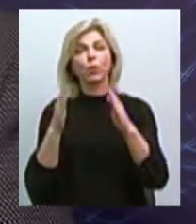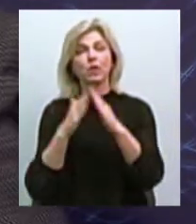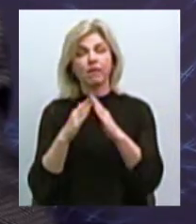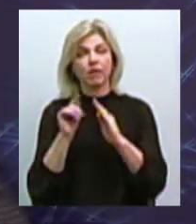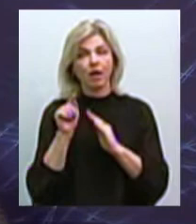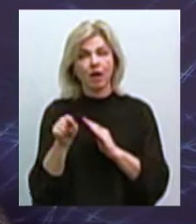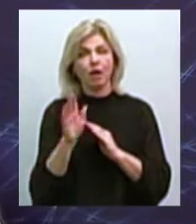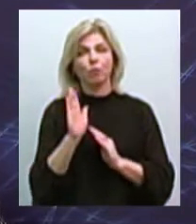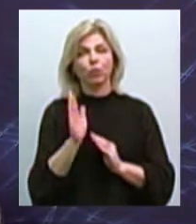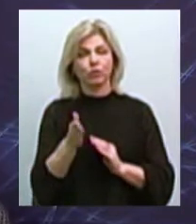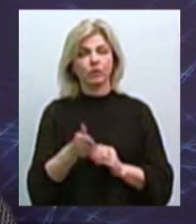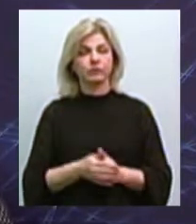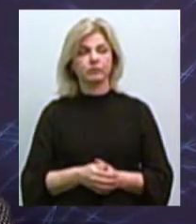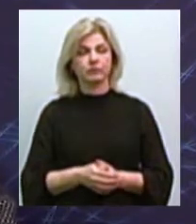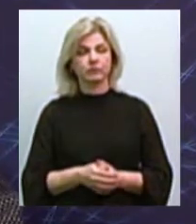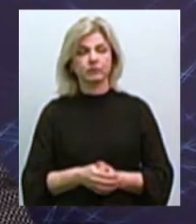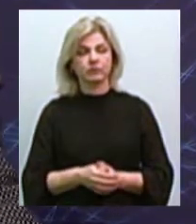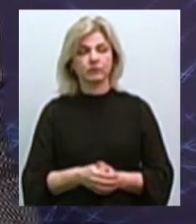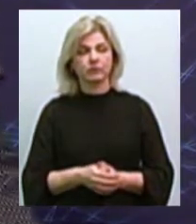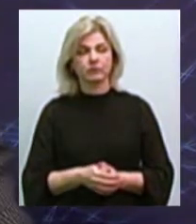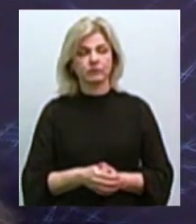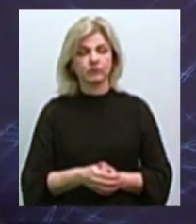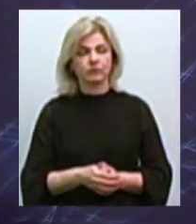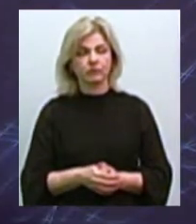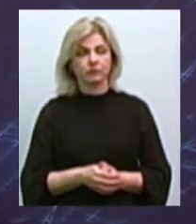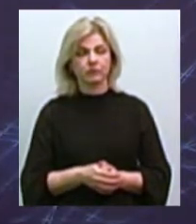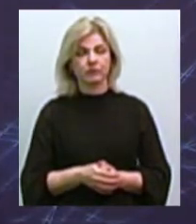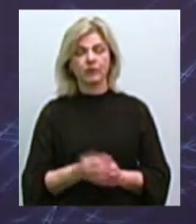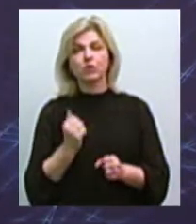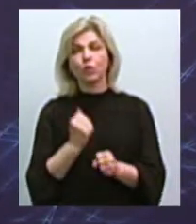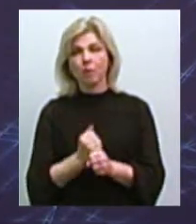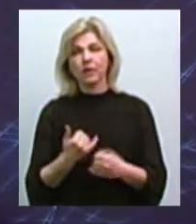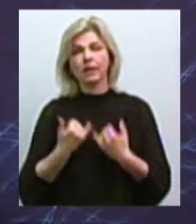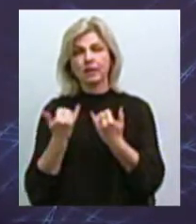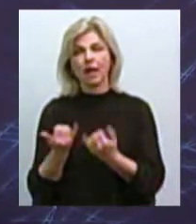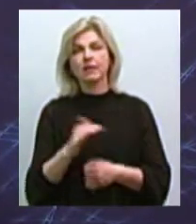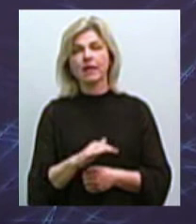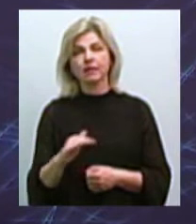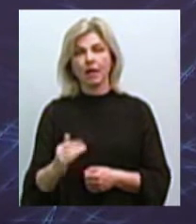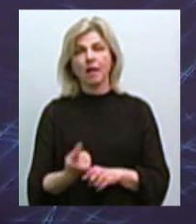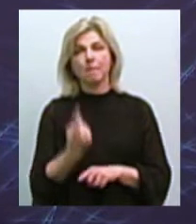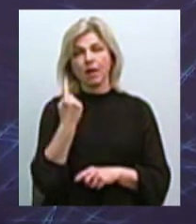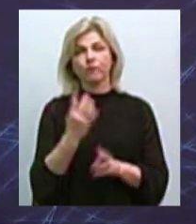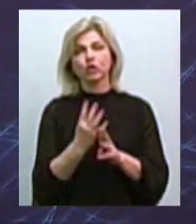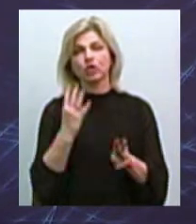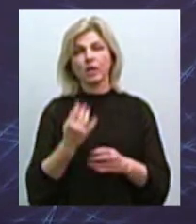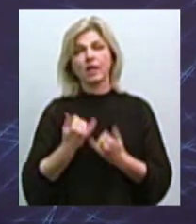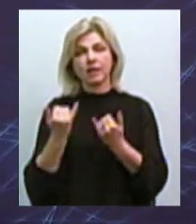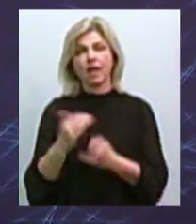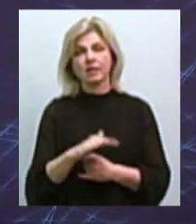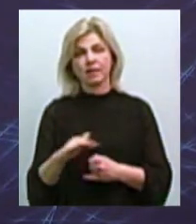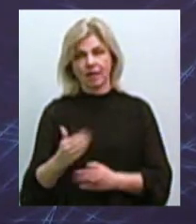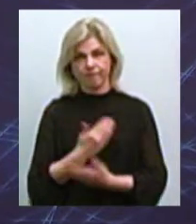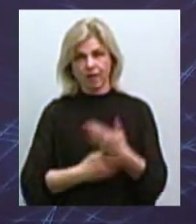зроблена для дітей, в першу чергу для дітей з інвалідністю. зараз